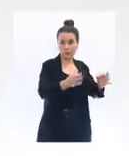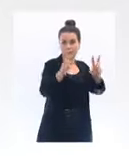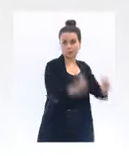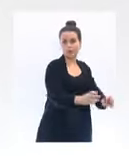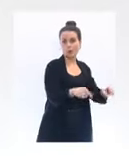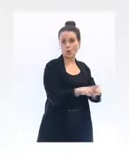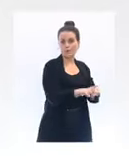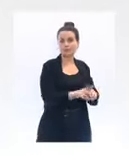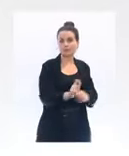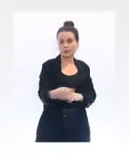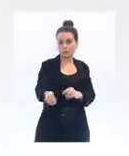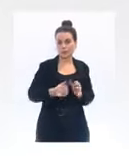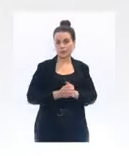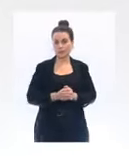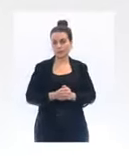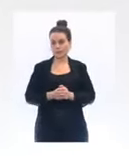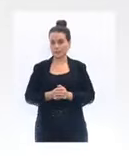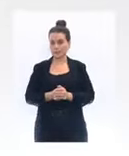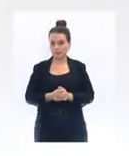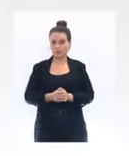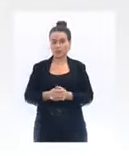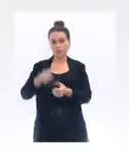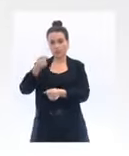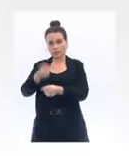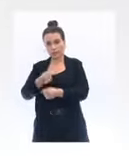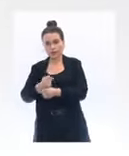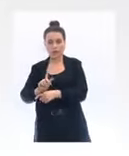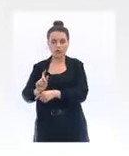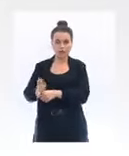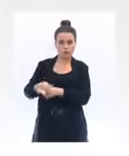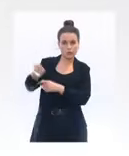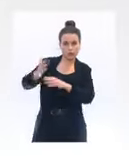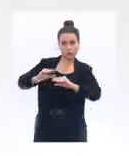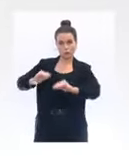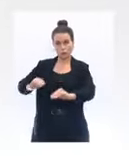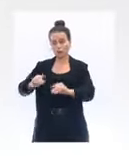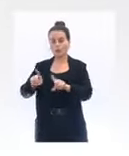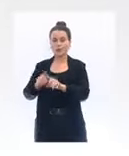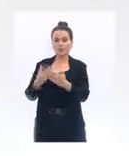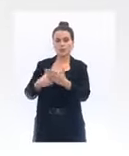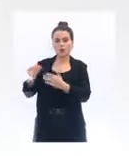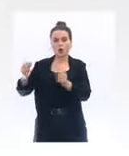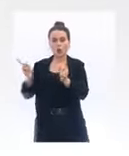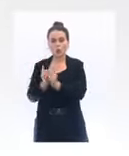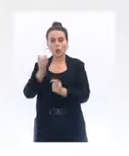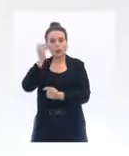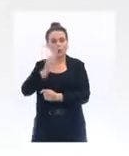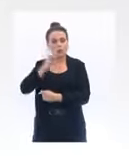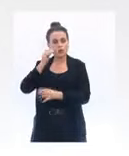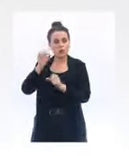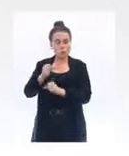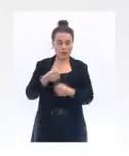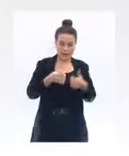Donc, rester chez soi, en dehors des activités type travail, éducation, et puis une sortie courte tous les jours, ça permet d'éviter de croiser